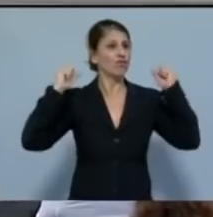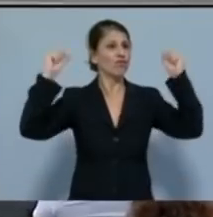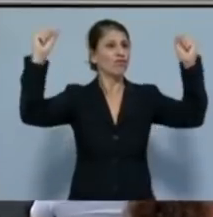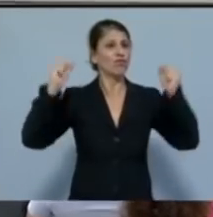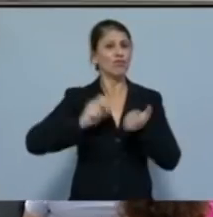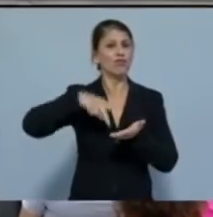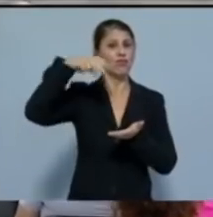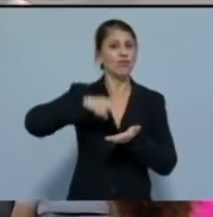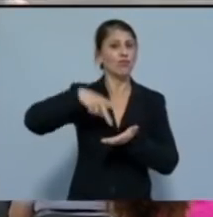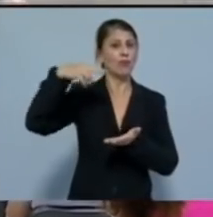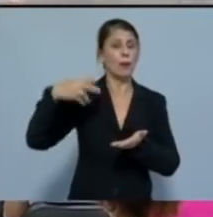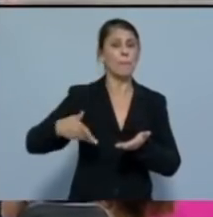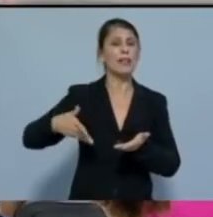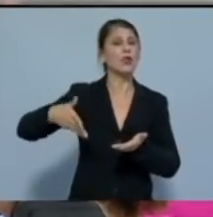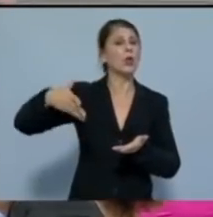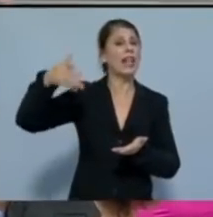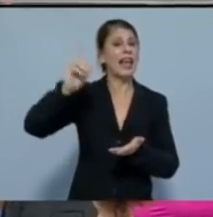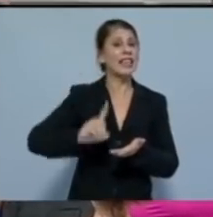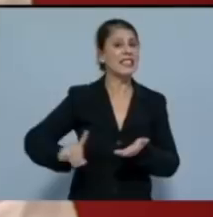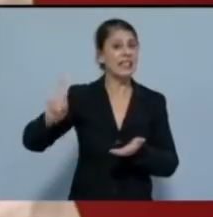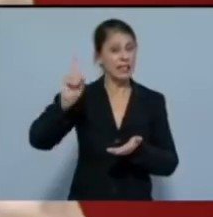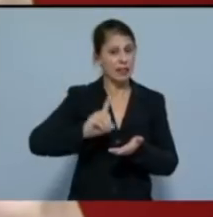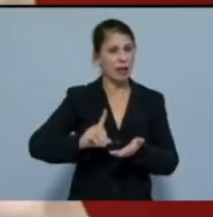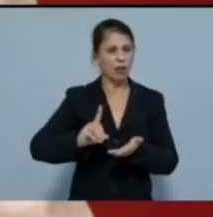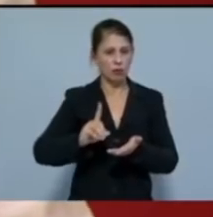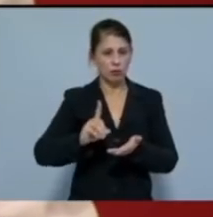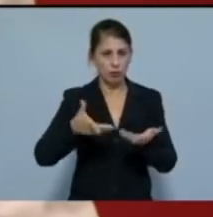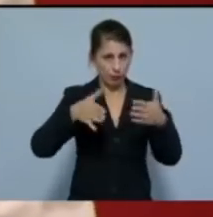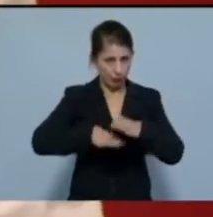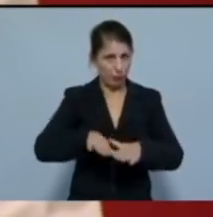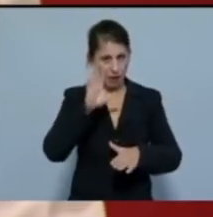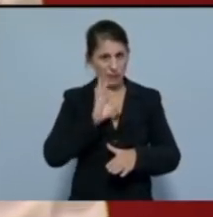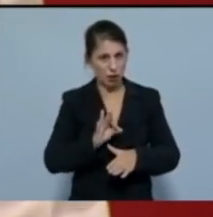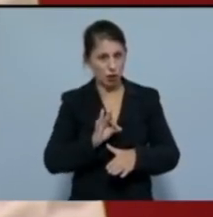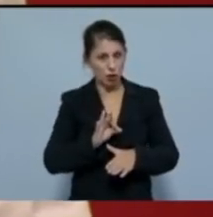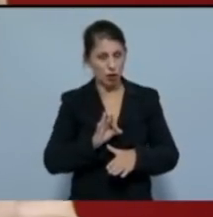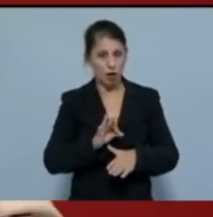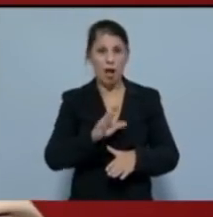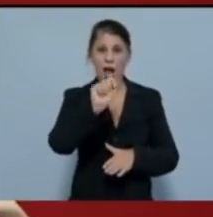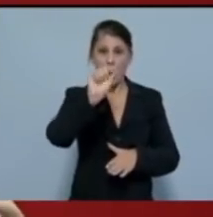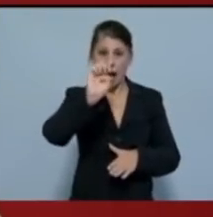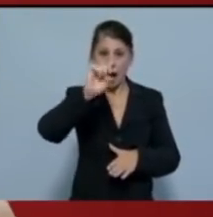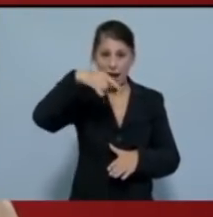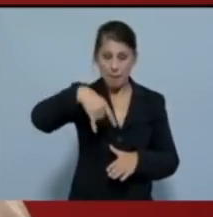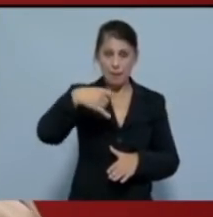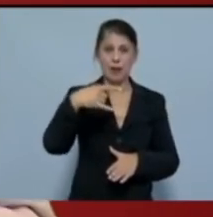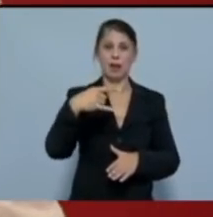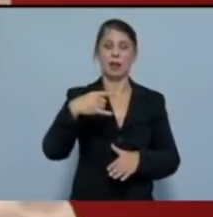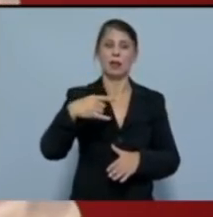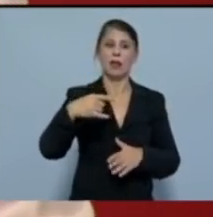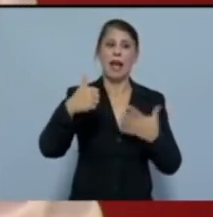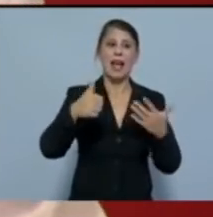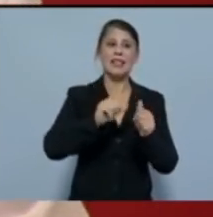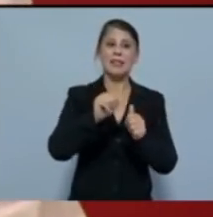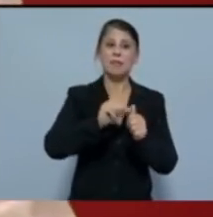δεν μπορούν να κρύψουν αυτή την πραγματικότητα. Για παράδειγμα, η μεγάλη αύξηση του ΑΕΠ για το δεύτερο